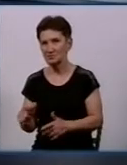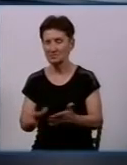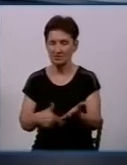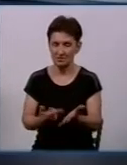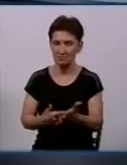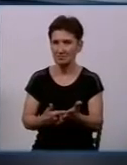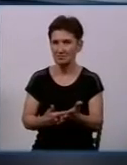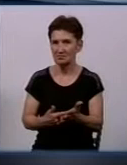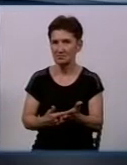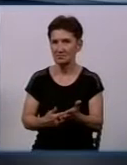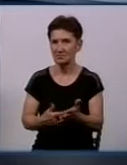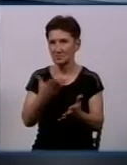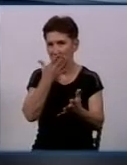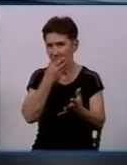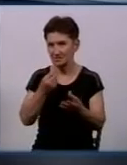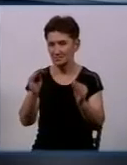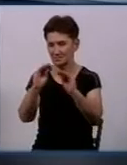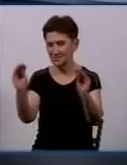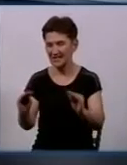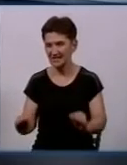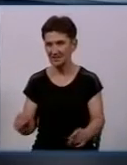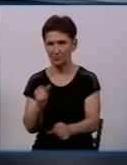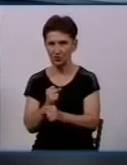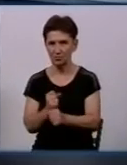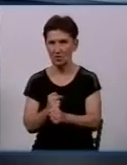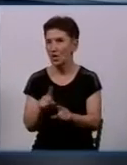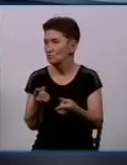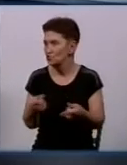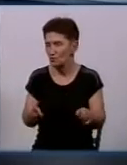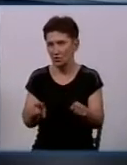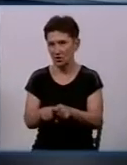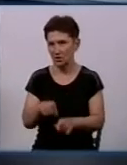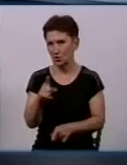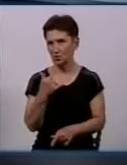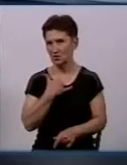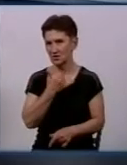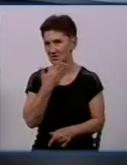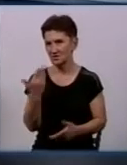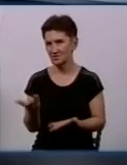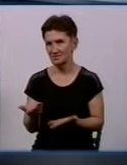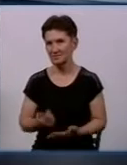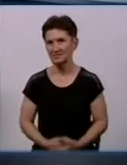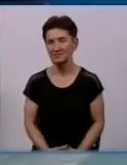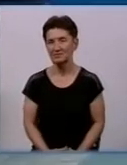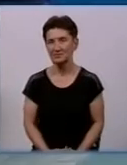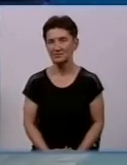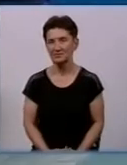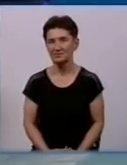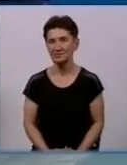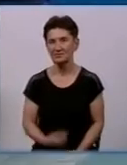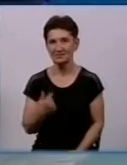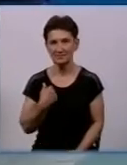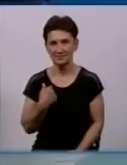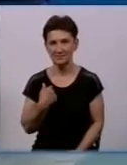просто стилізували дуже класно і дуже красиво. Чому в нас немає подібних речей? Ну, я думаю, що, по-перше,